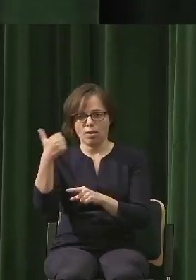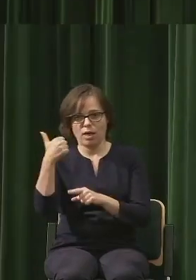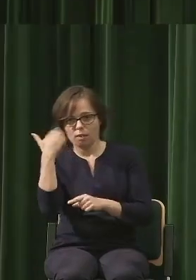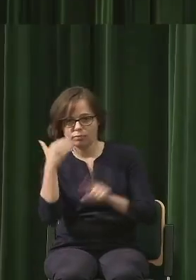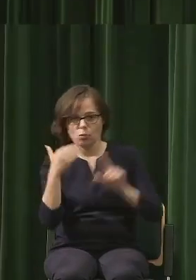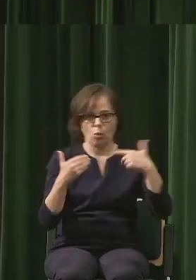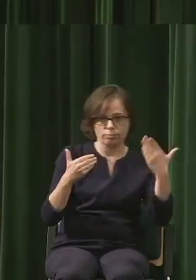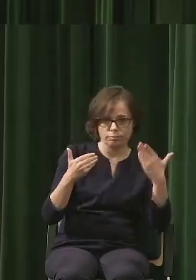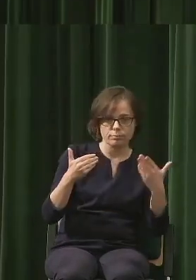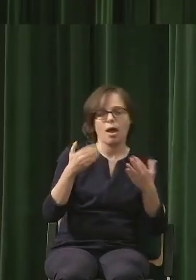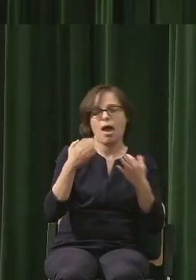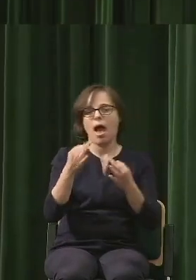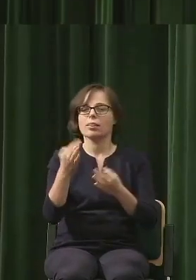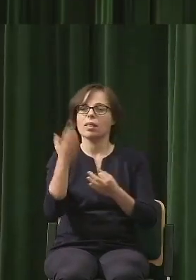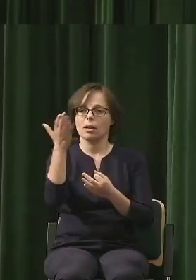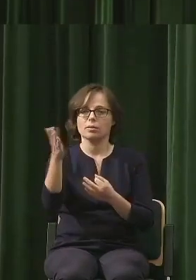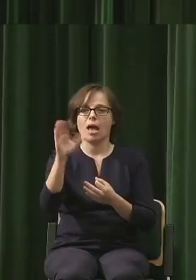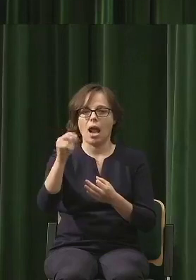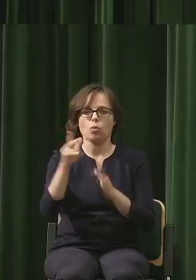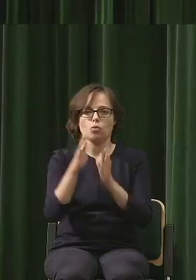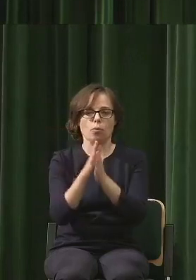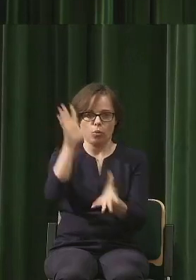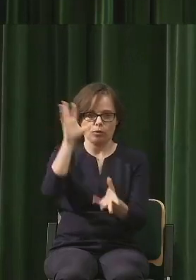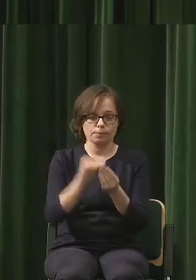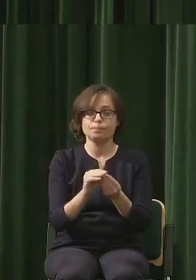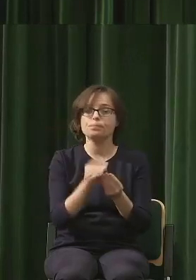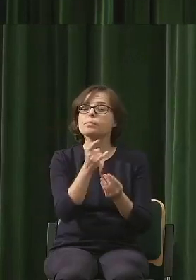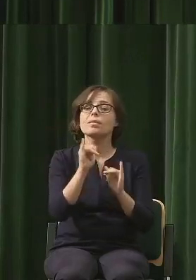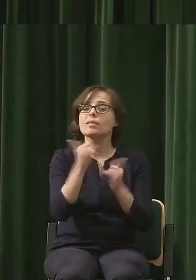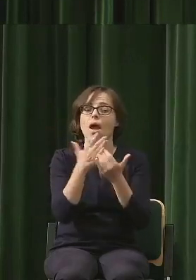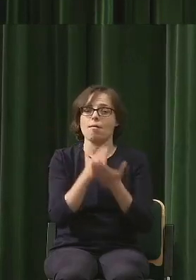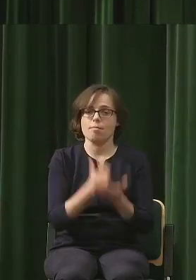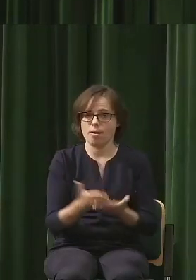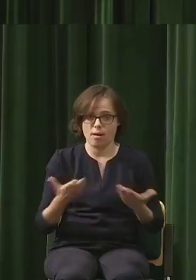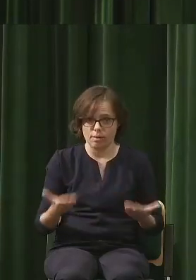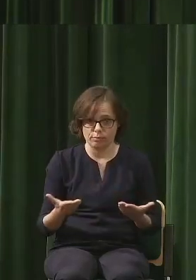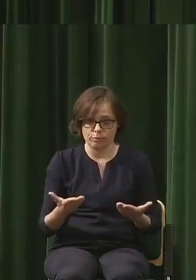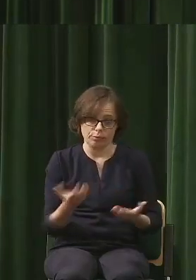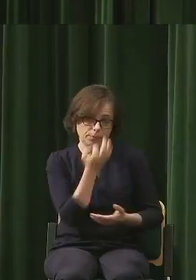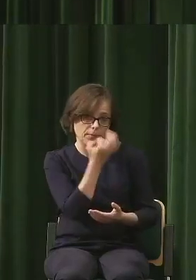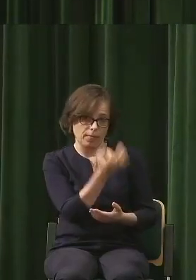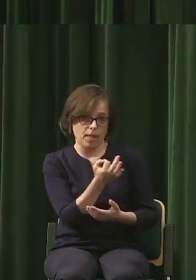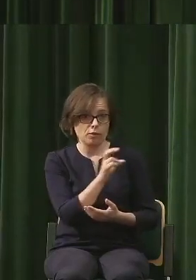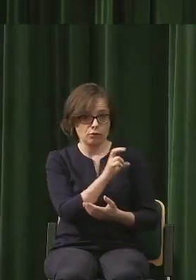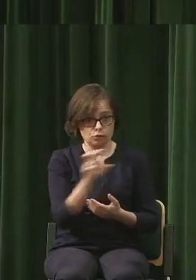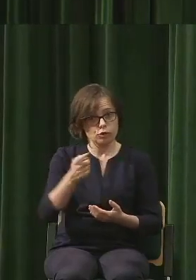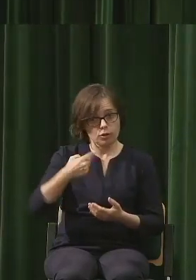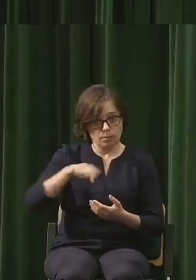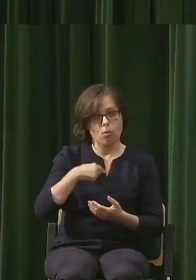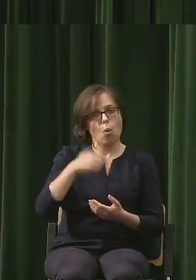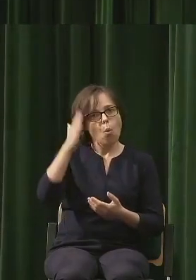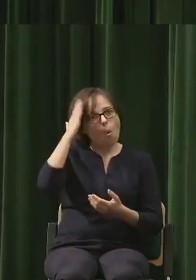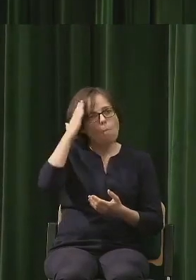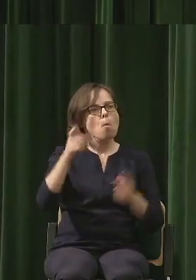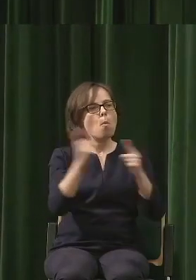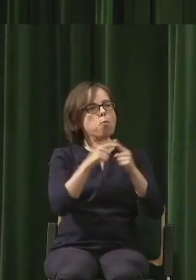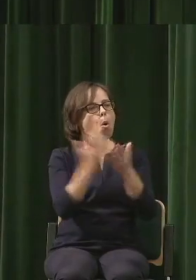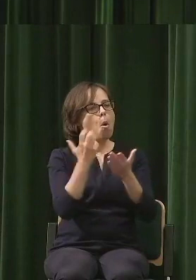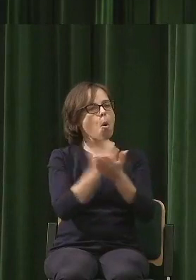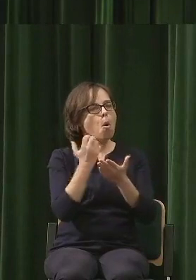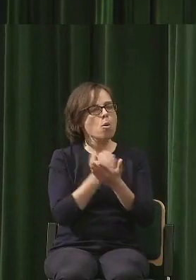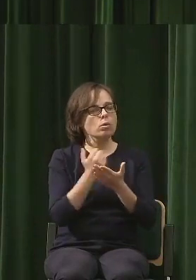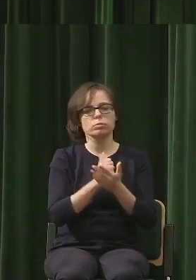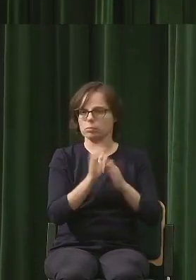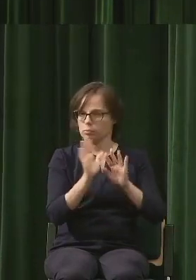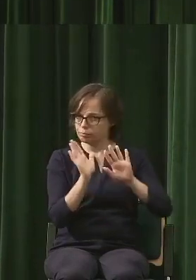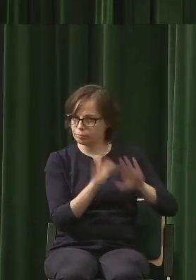syntezę w panu Arkadiuszu. Jak sobie radzić? Czy jesteśmy w stanie sobie odpuścić i gdzie? Bo może nie trzeba szukać ani w ekonomii, ani